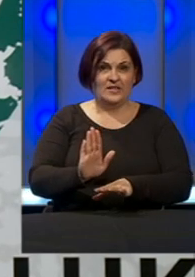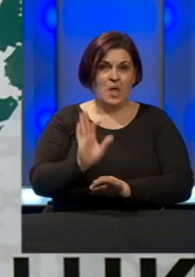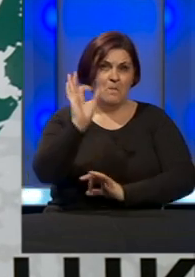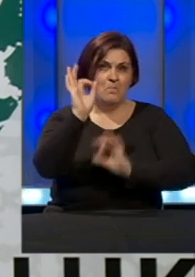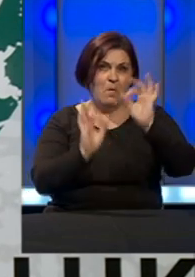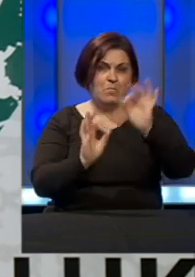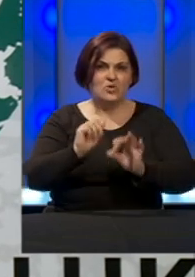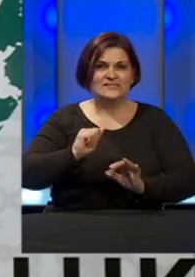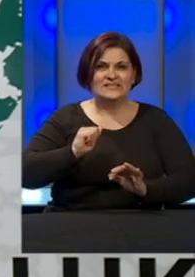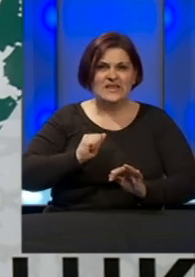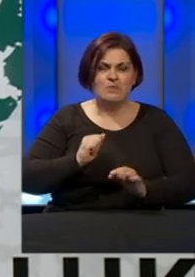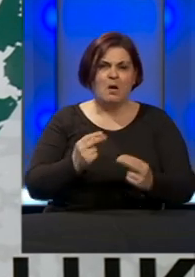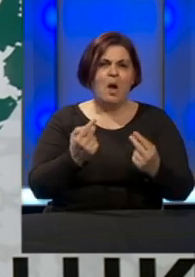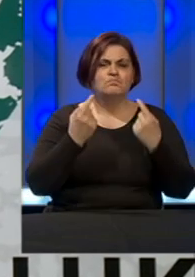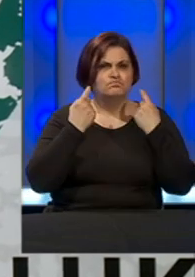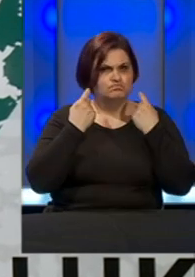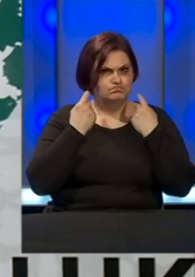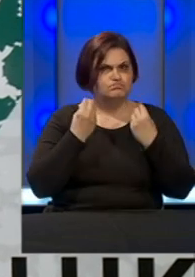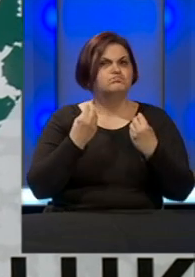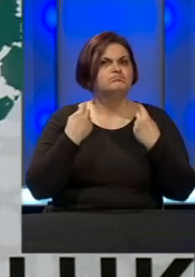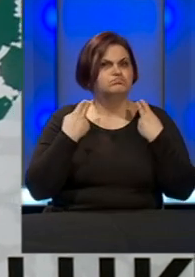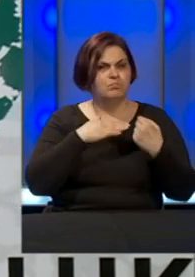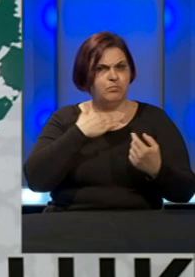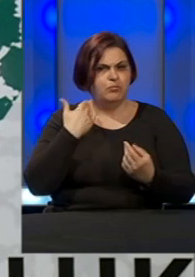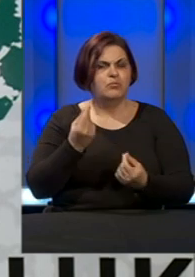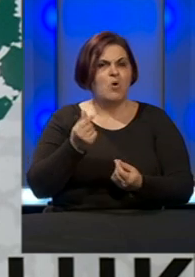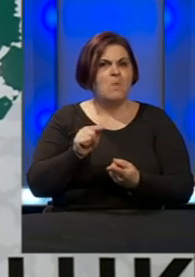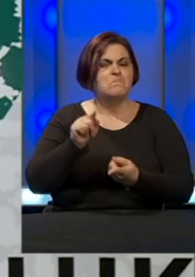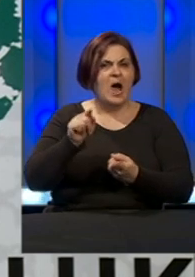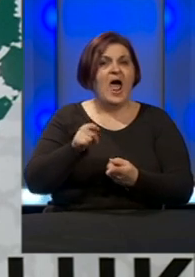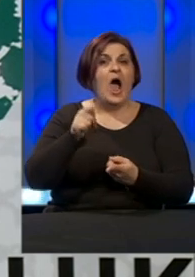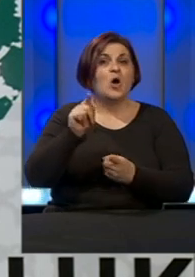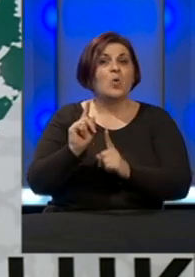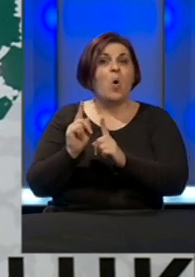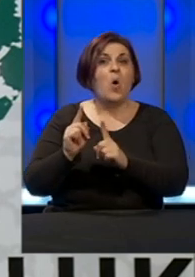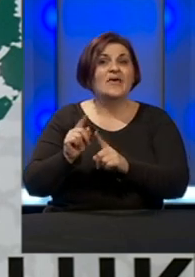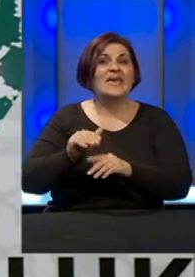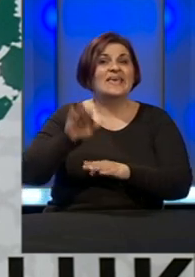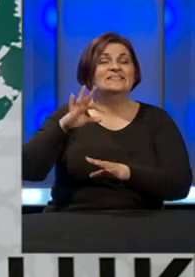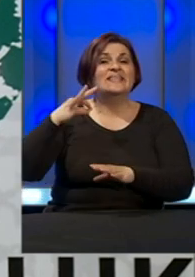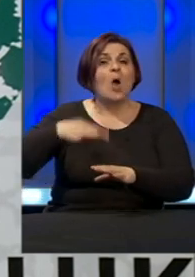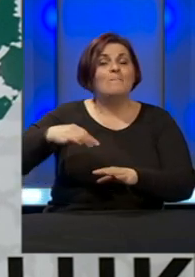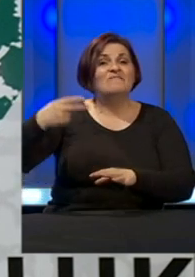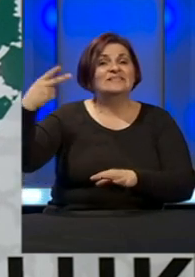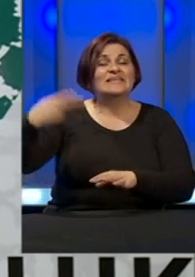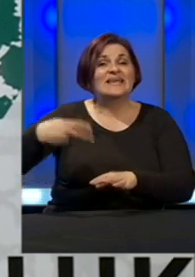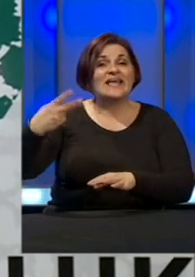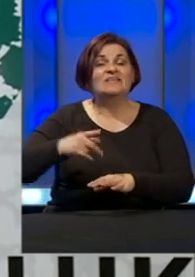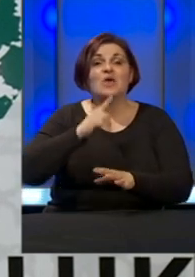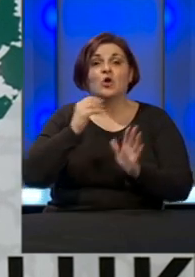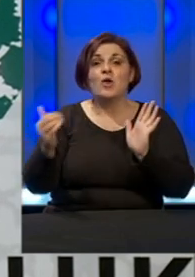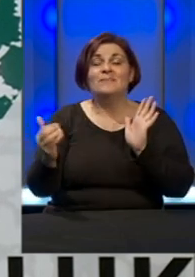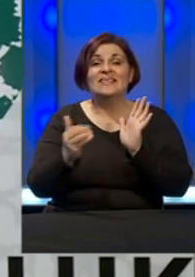procjeni ima značajna količina novca koja se čak nalazi iznad obaveznih rezervi koje bi